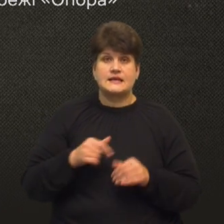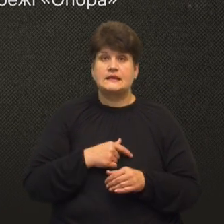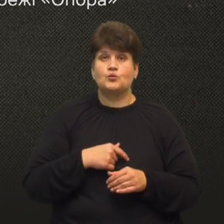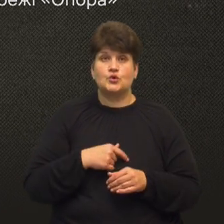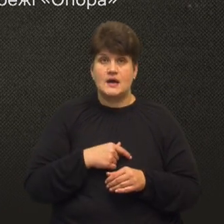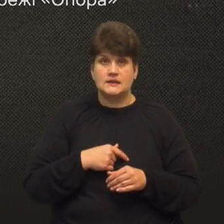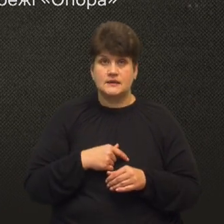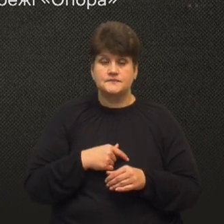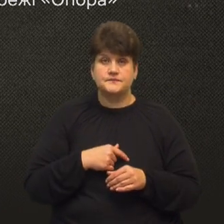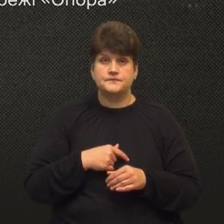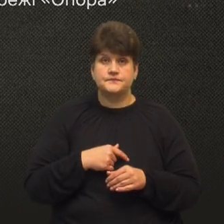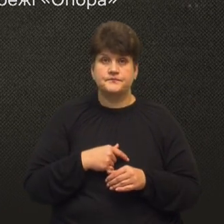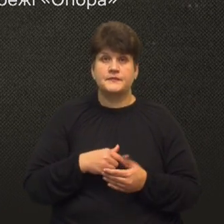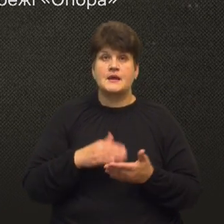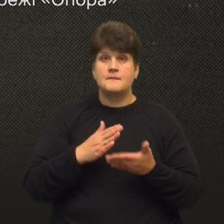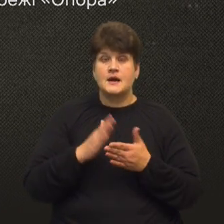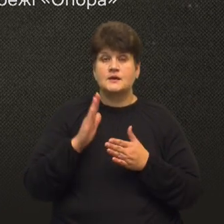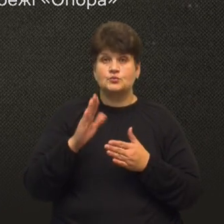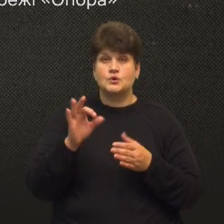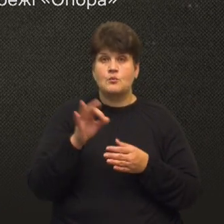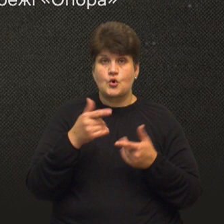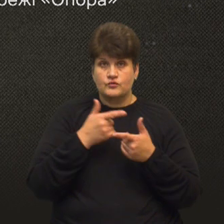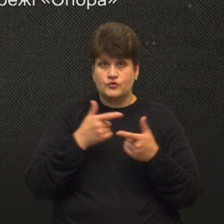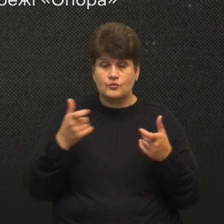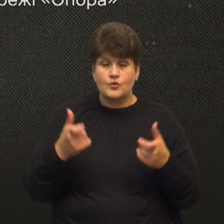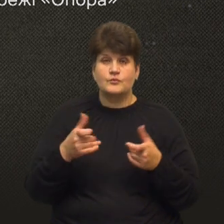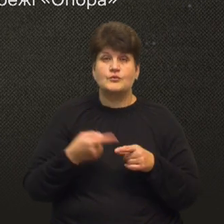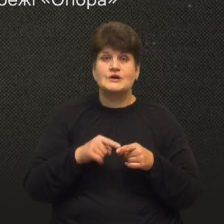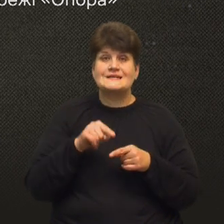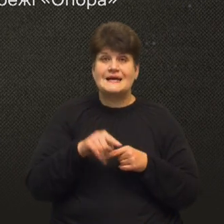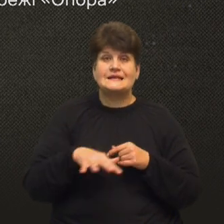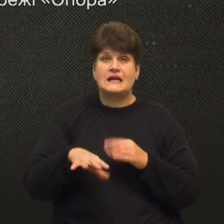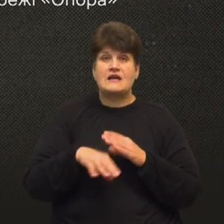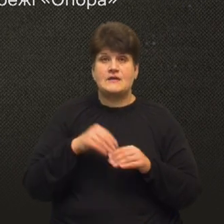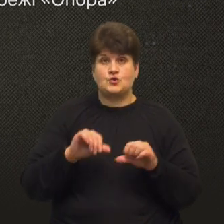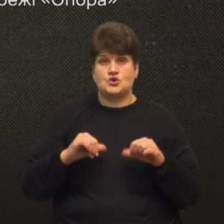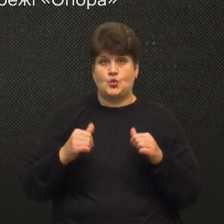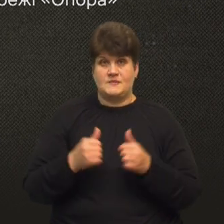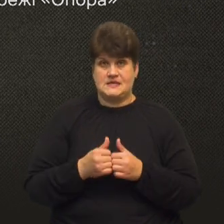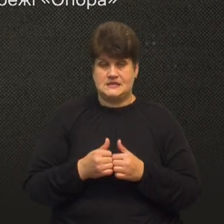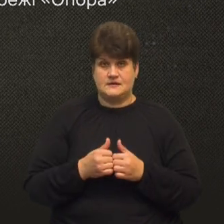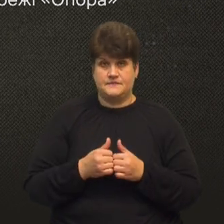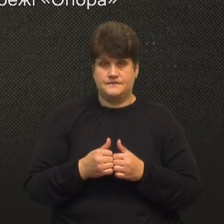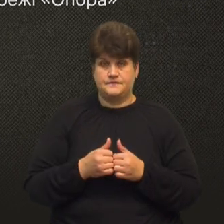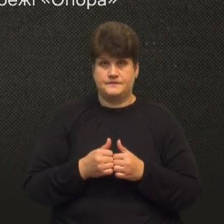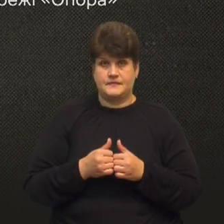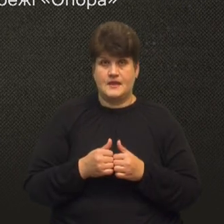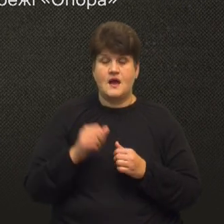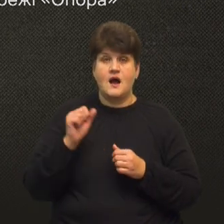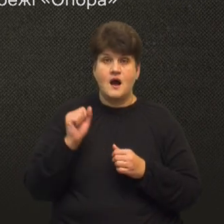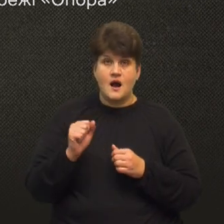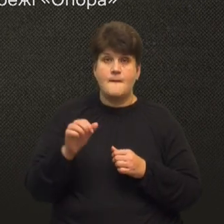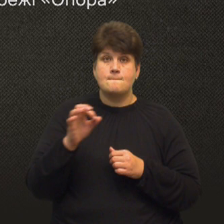має бути проінформована про це територіальна виборча комісія. А безпосередньо вже